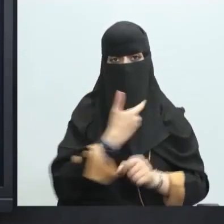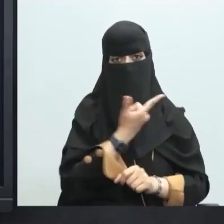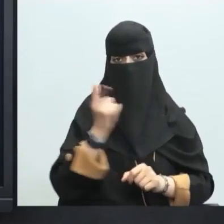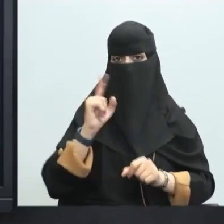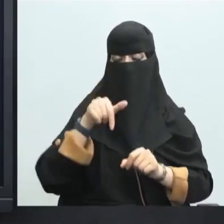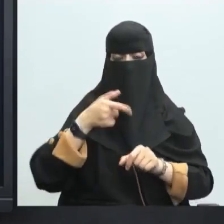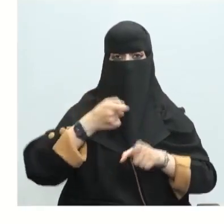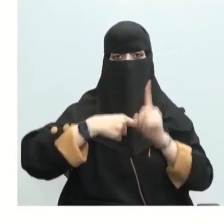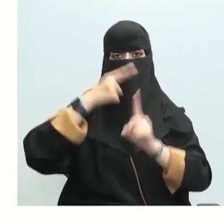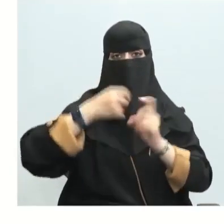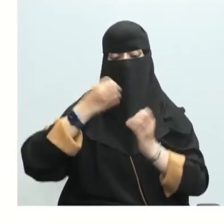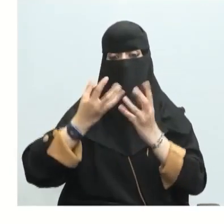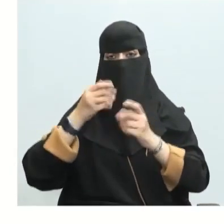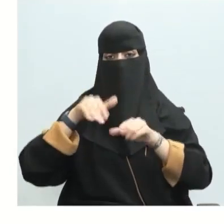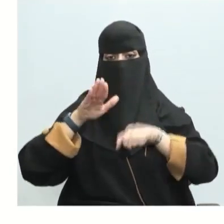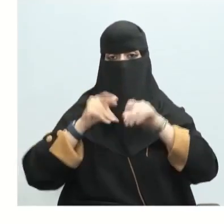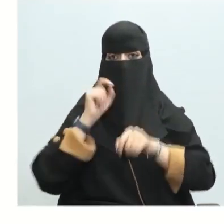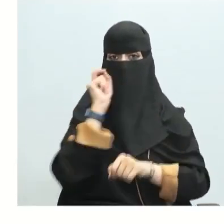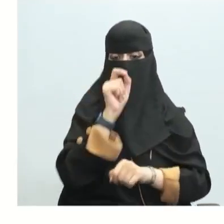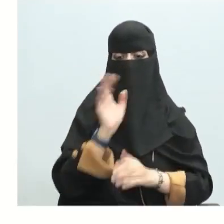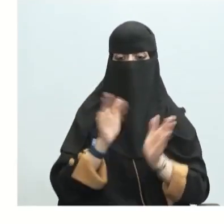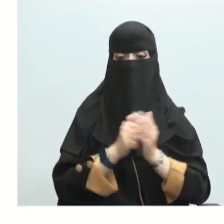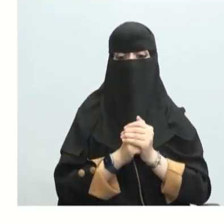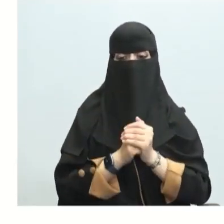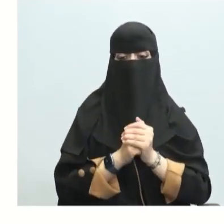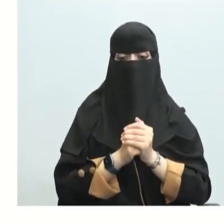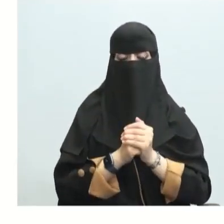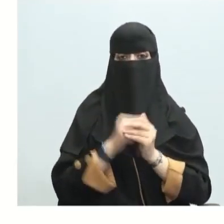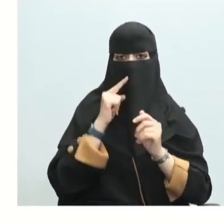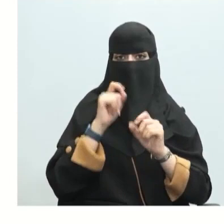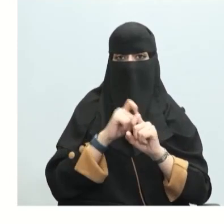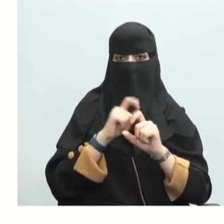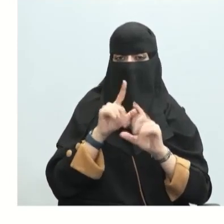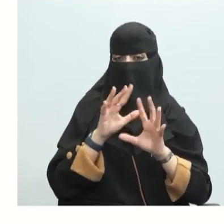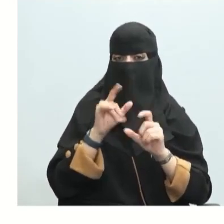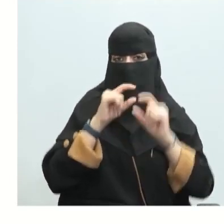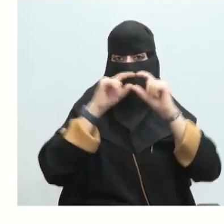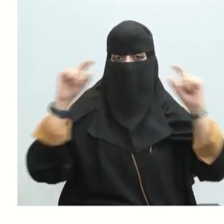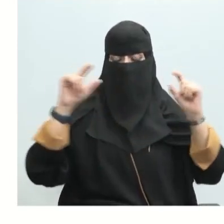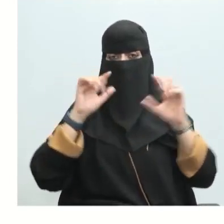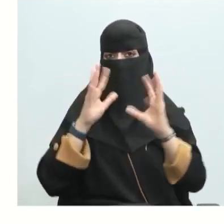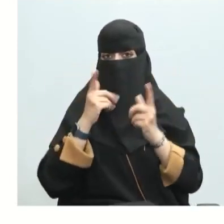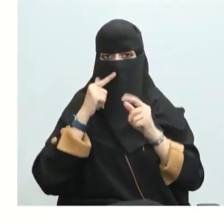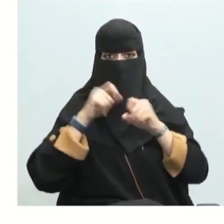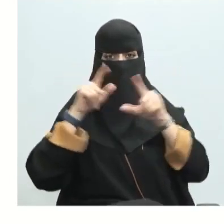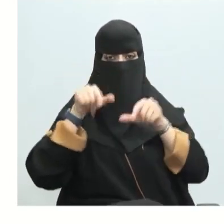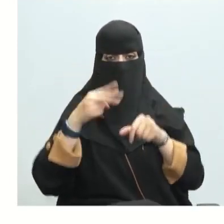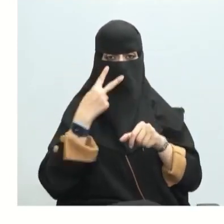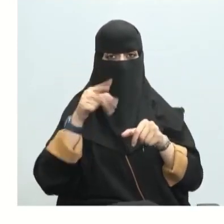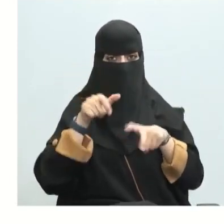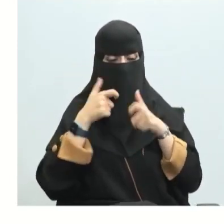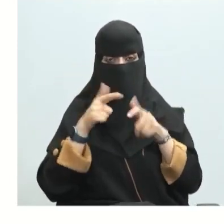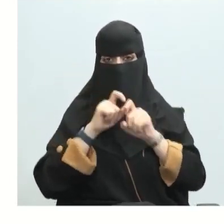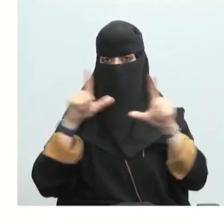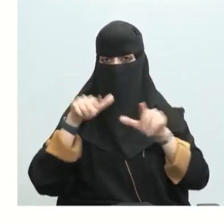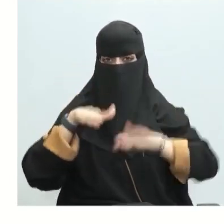لها حرارة التكوين القياسي ستكون صفر ماذا تبين هذه المعادلة؟ ركز وانظر ماذا تبين